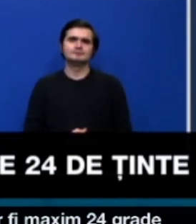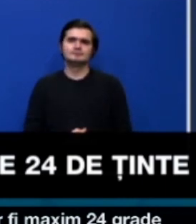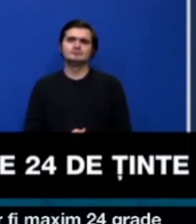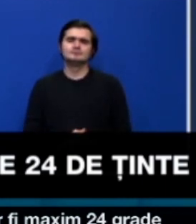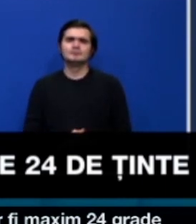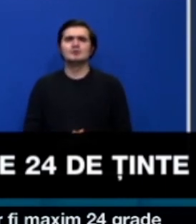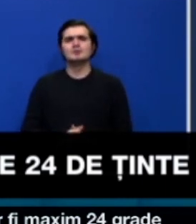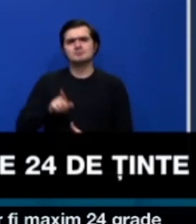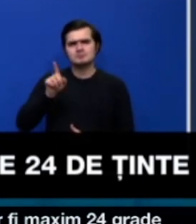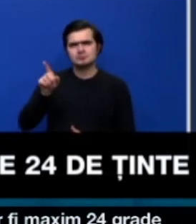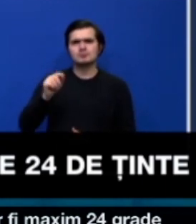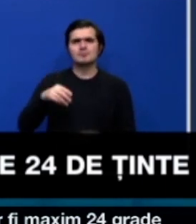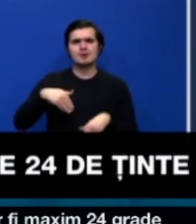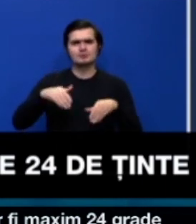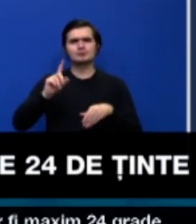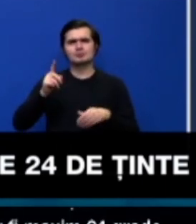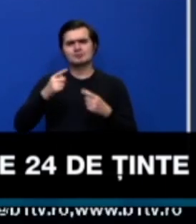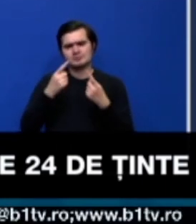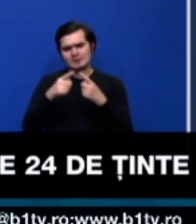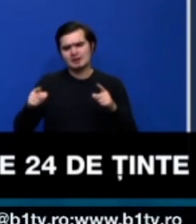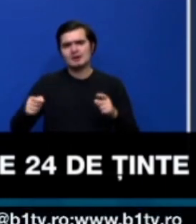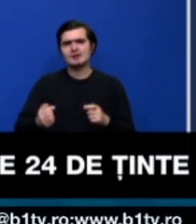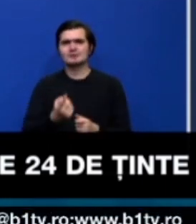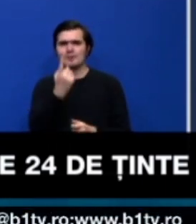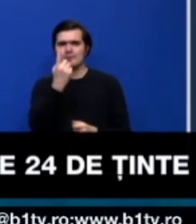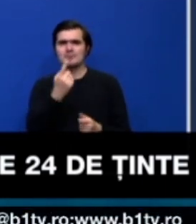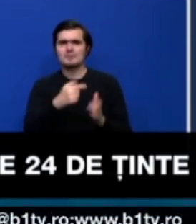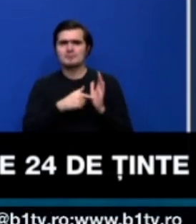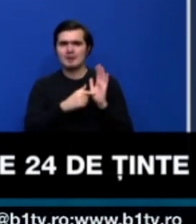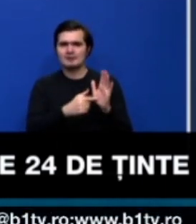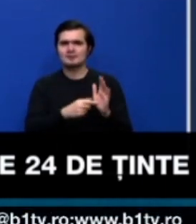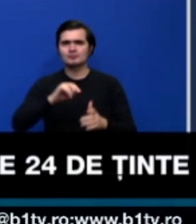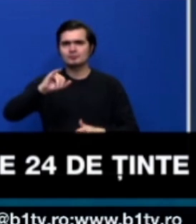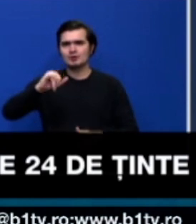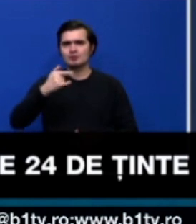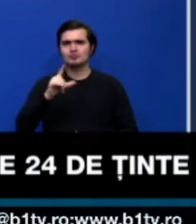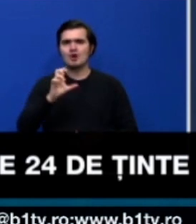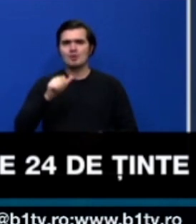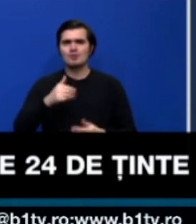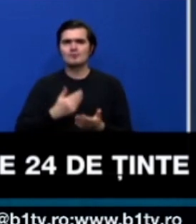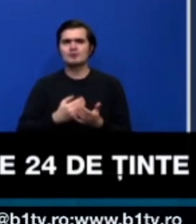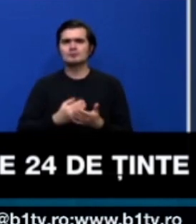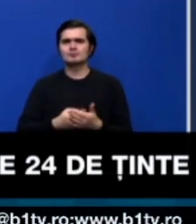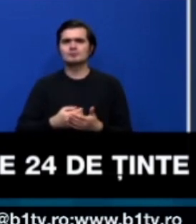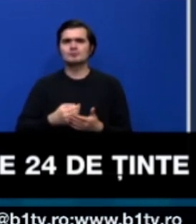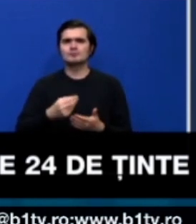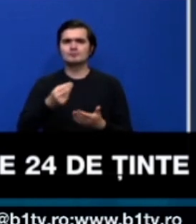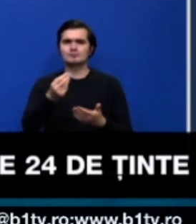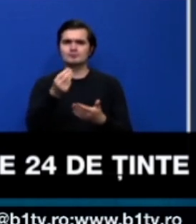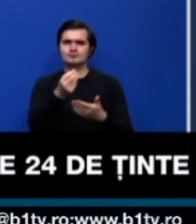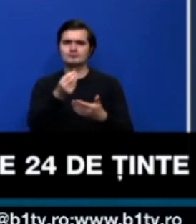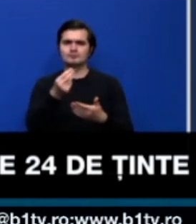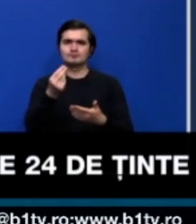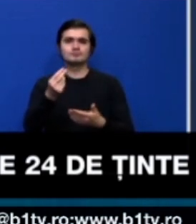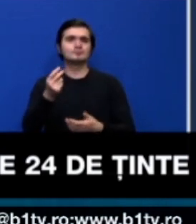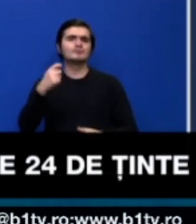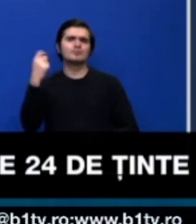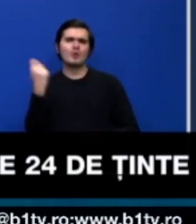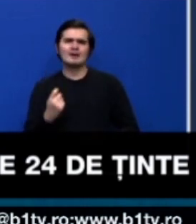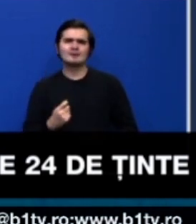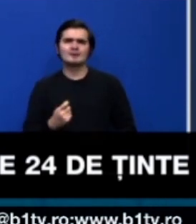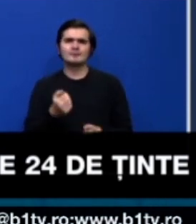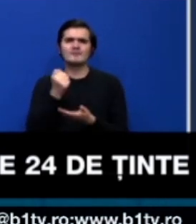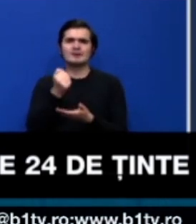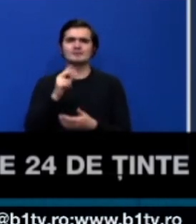dânsului va detalia chiar unul dintre jaloane referitor la proiecte care vor fi finanțate din